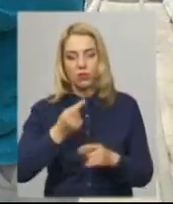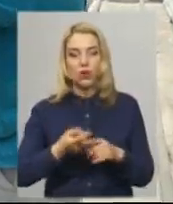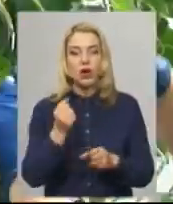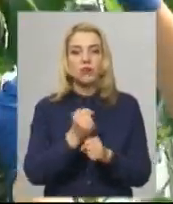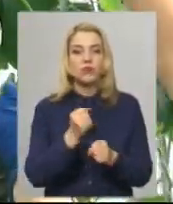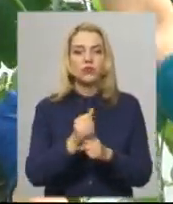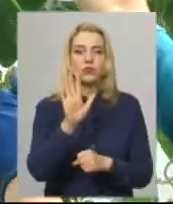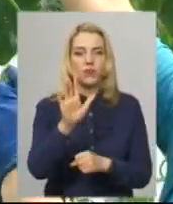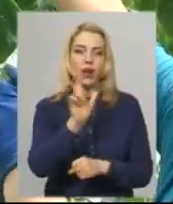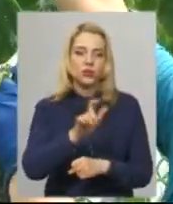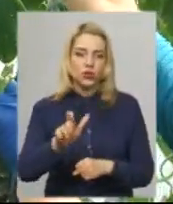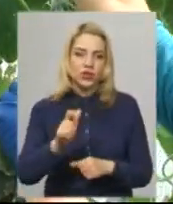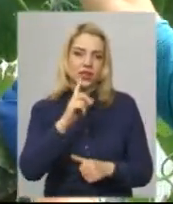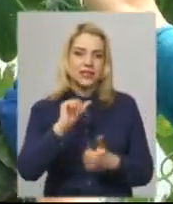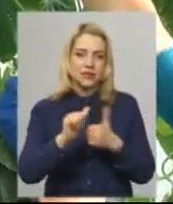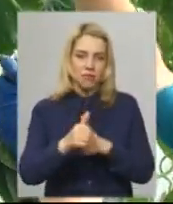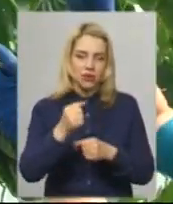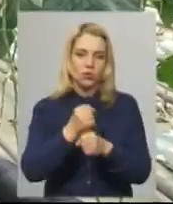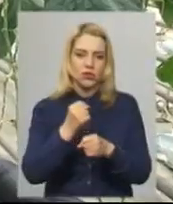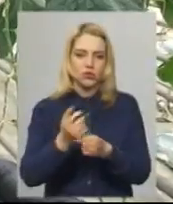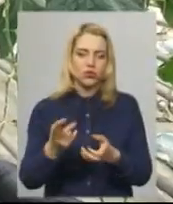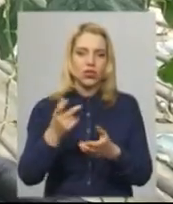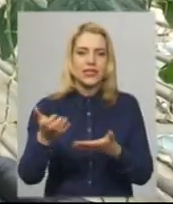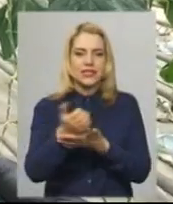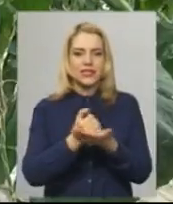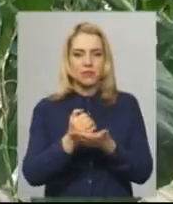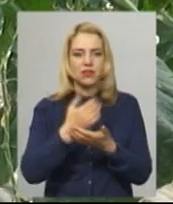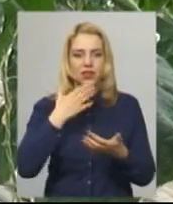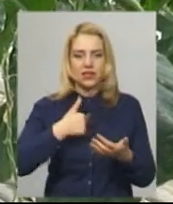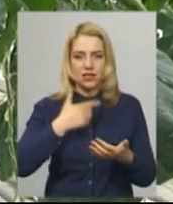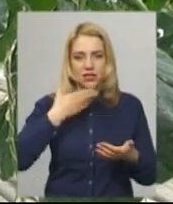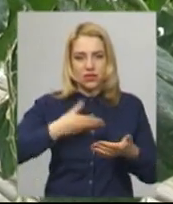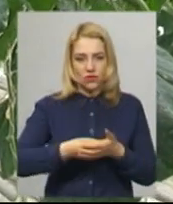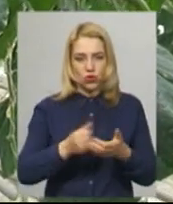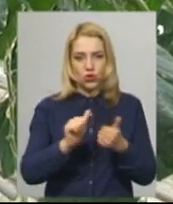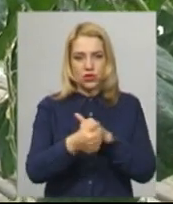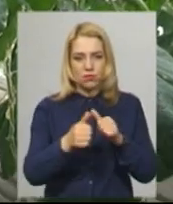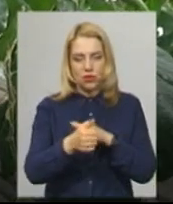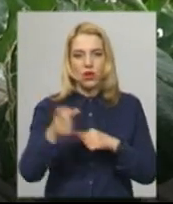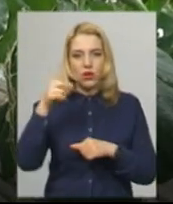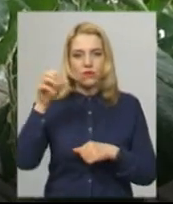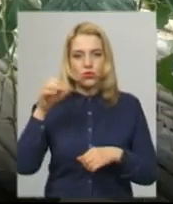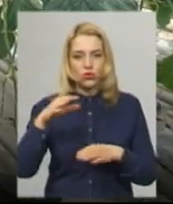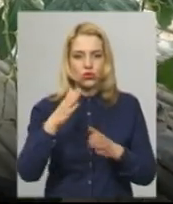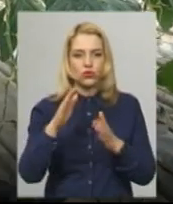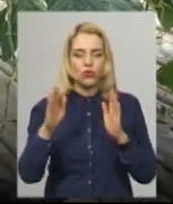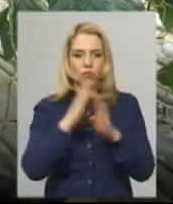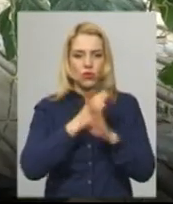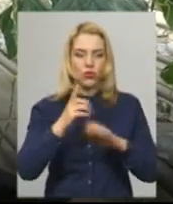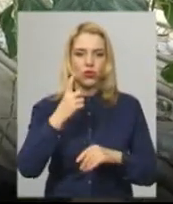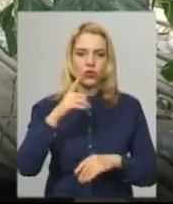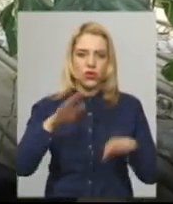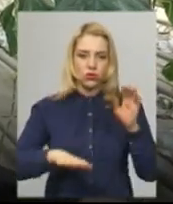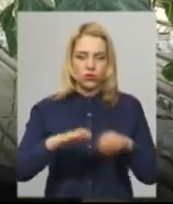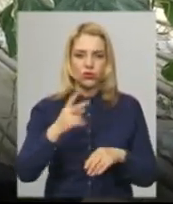працівниць, кожна за зміну виконує свою норму збору огірків. Я за свою зміну в сонячну погоду збираю тонну 200 кілограм,